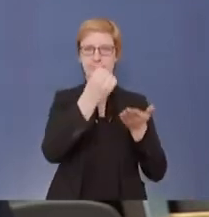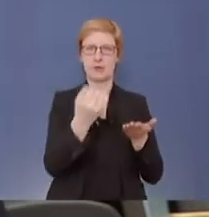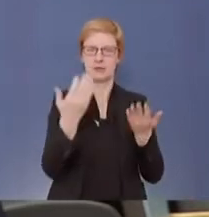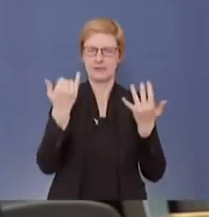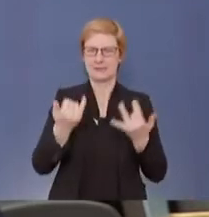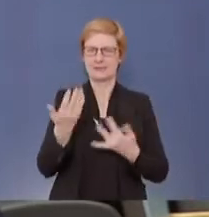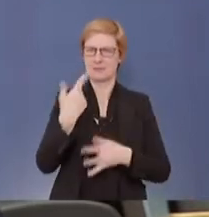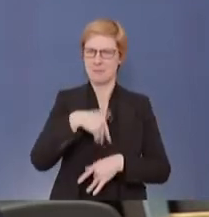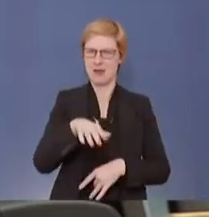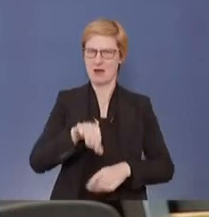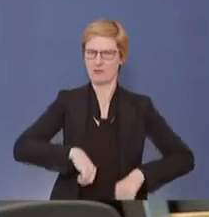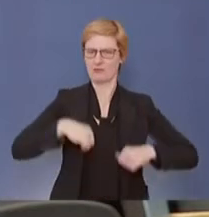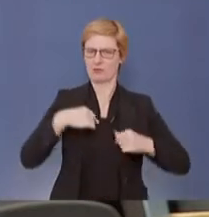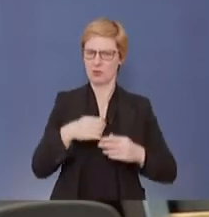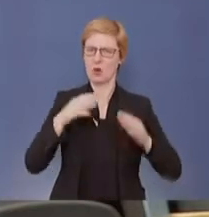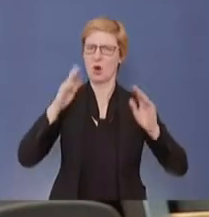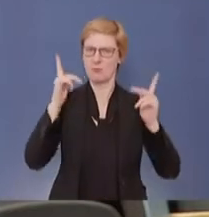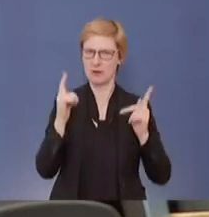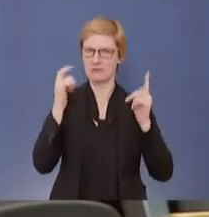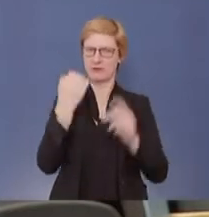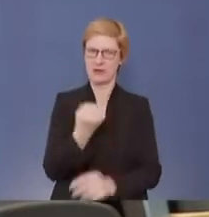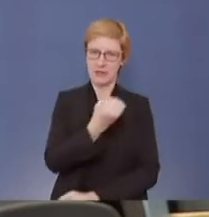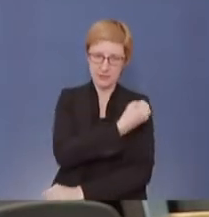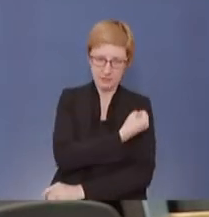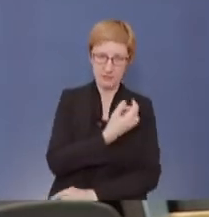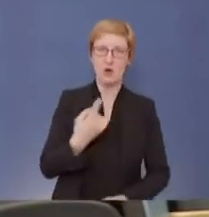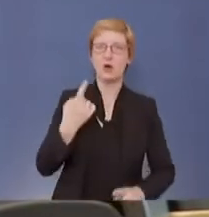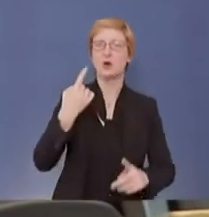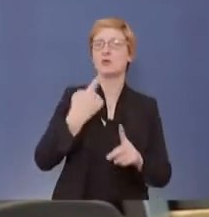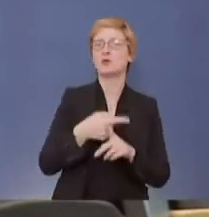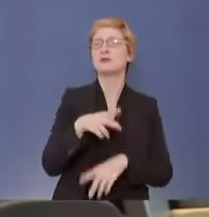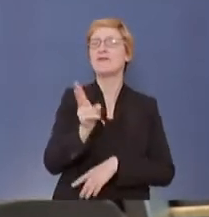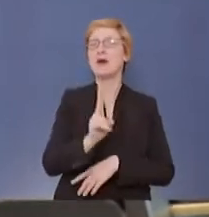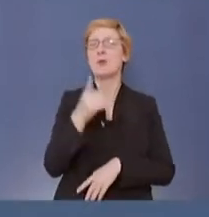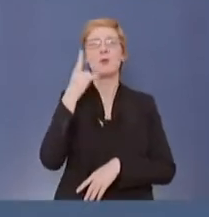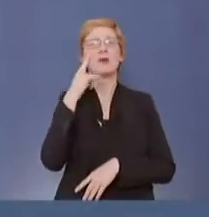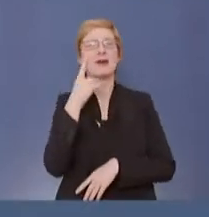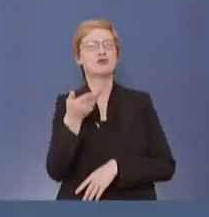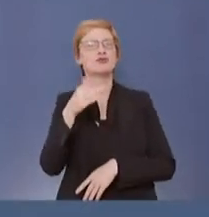folglich diejenigen, die noch sterben, an Corona nicht sterben müssen, oder?